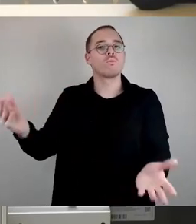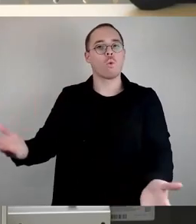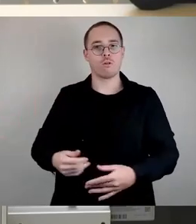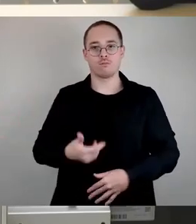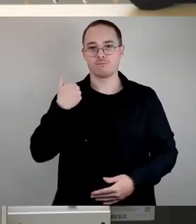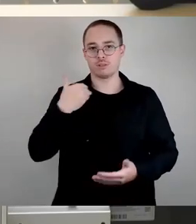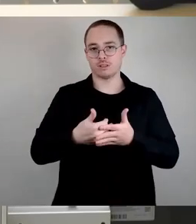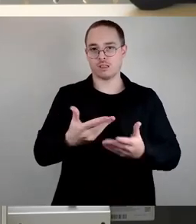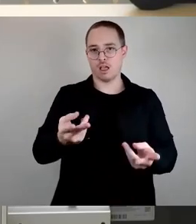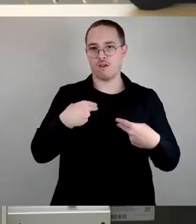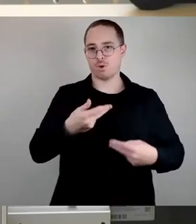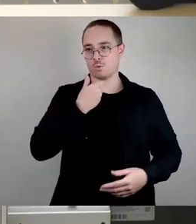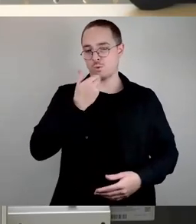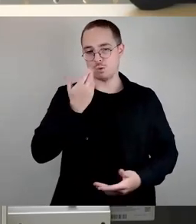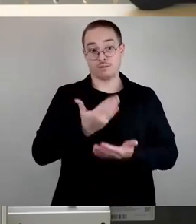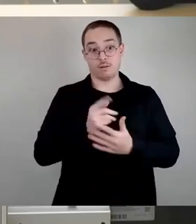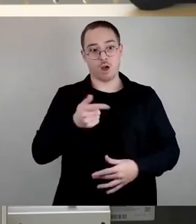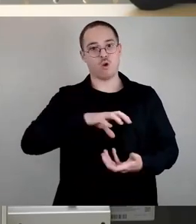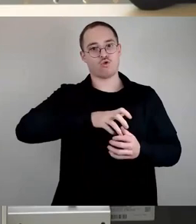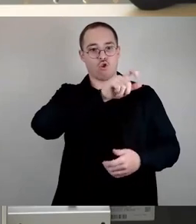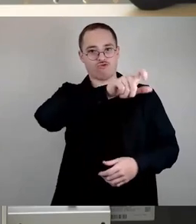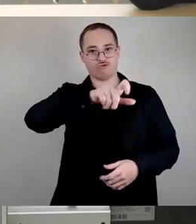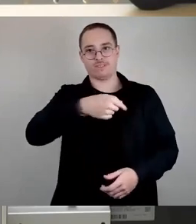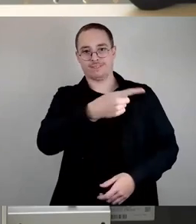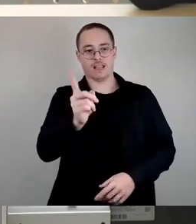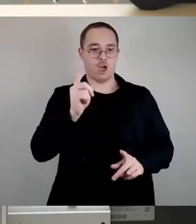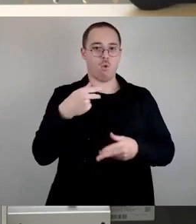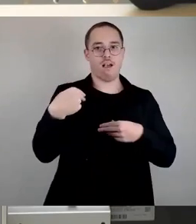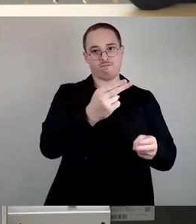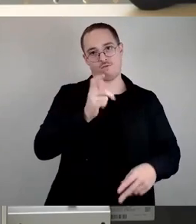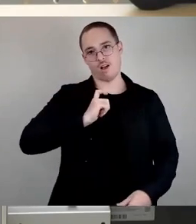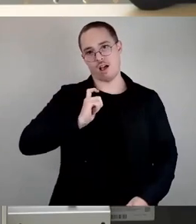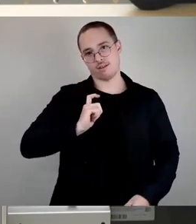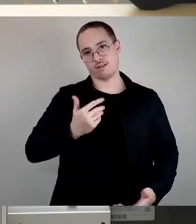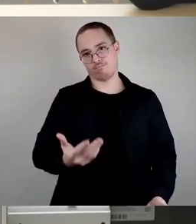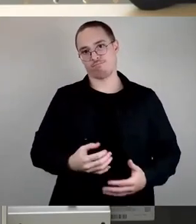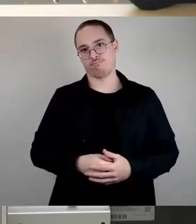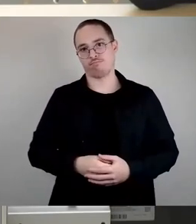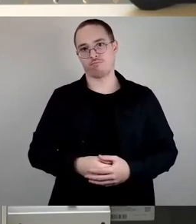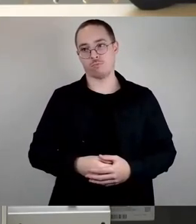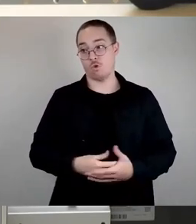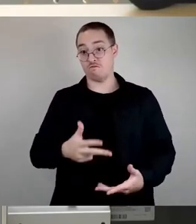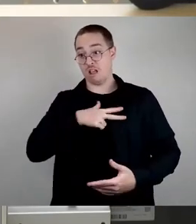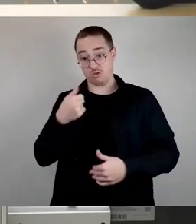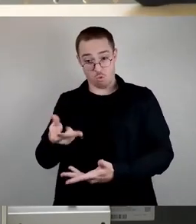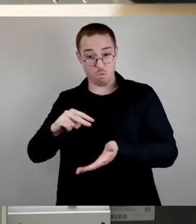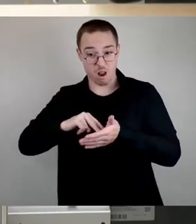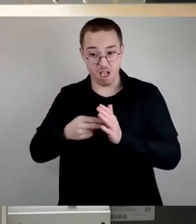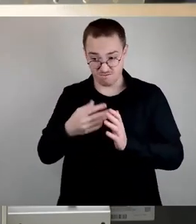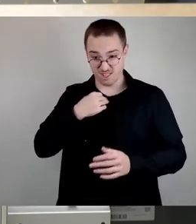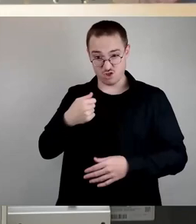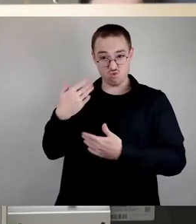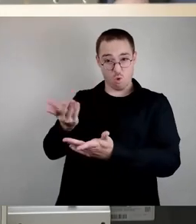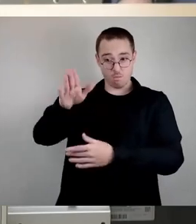natürlich werden auch die Klotscherinnen und Klotscher, die dort wohnen, auf die Antwort, ob das geplant ist, ob das so vorgesehen ist, weil es natürlich schlimm für die dort wohnenden